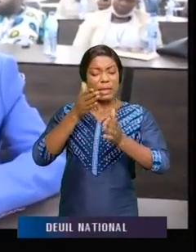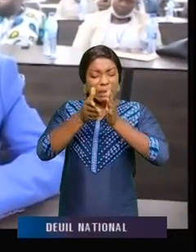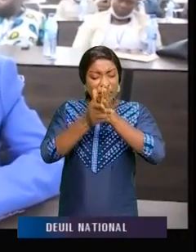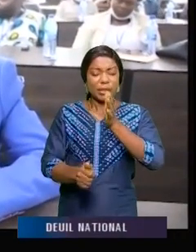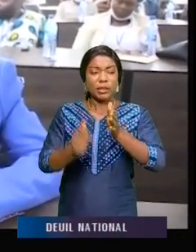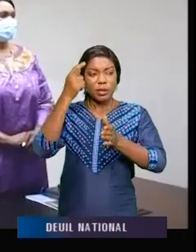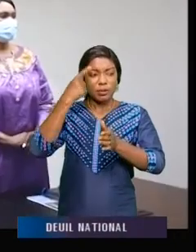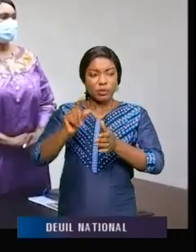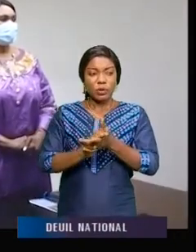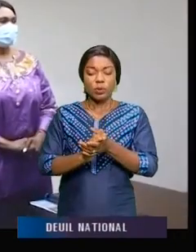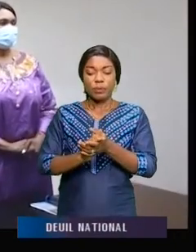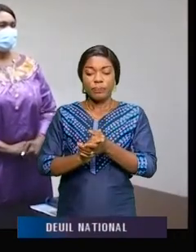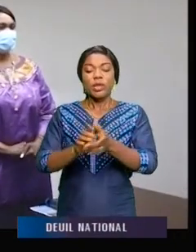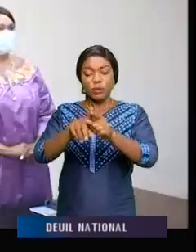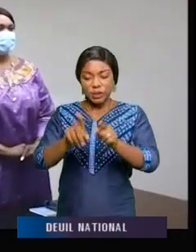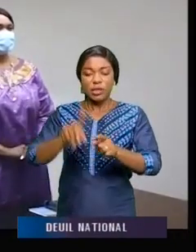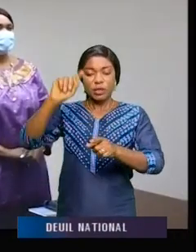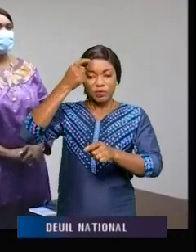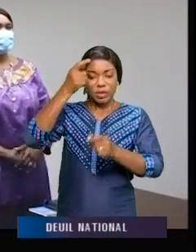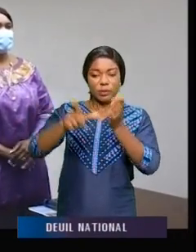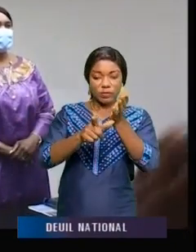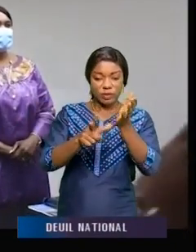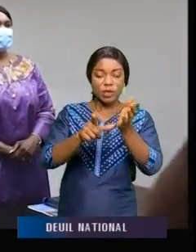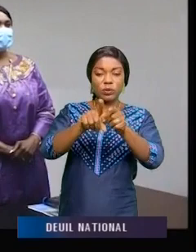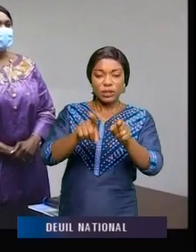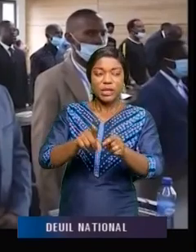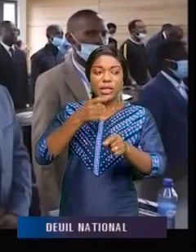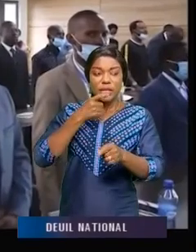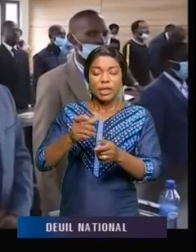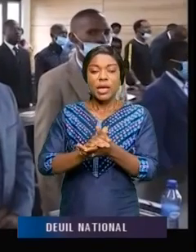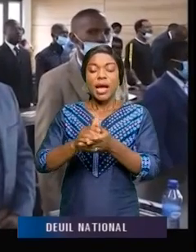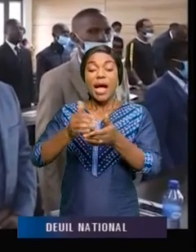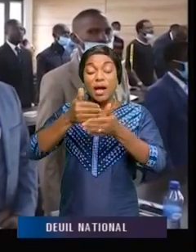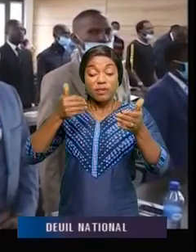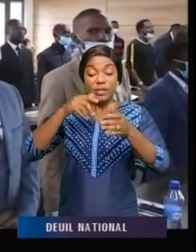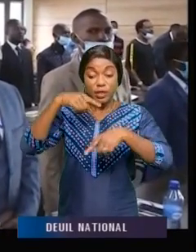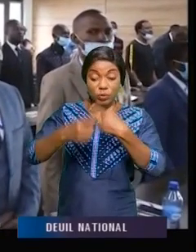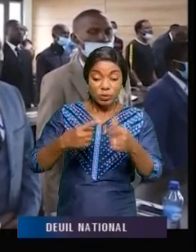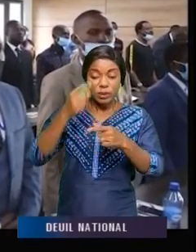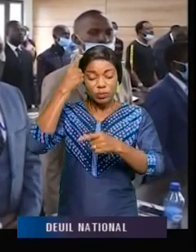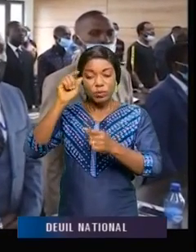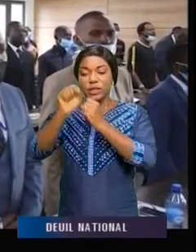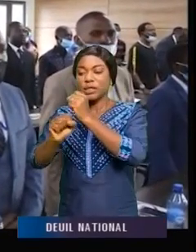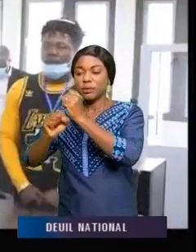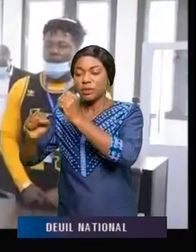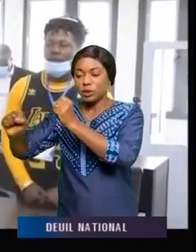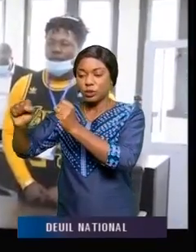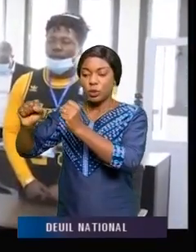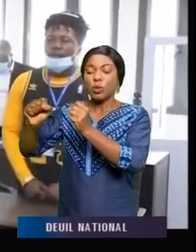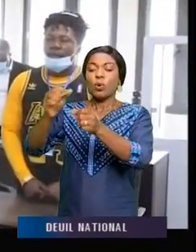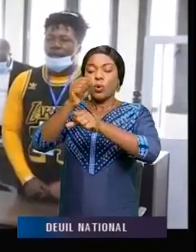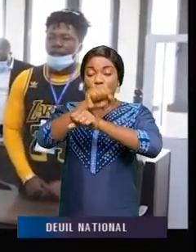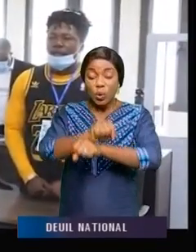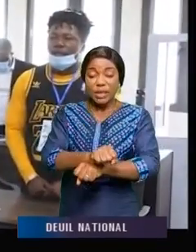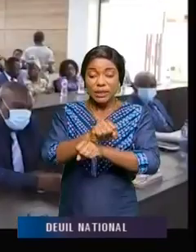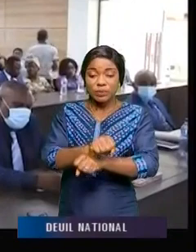de la province du Cobal. Le gouvernement intérimaire a pour sa part introduit son allocution par la sensibilisation de l'assistance au respect